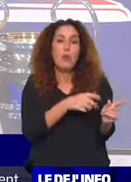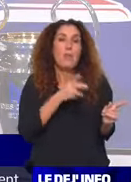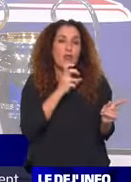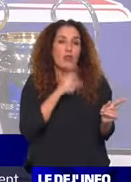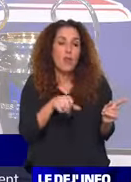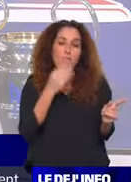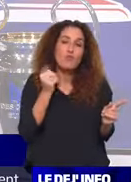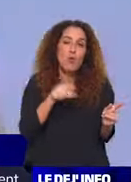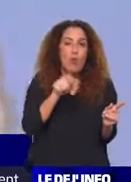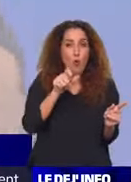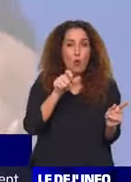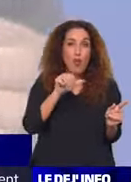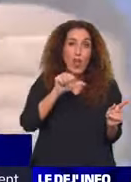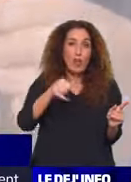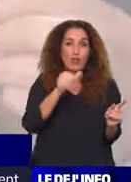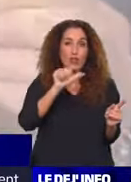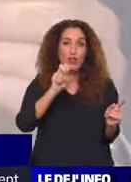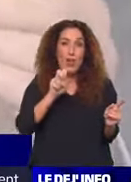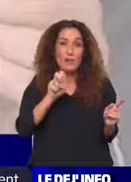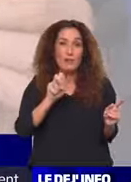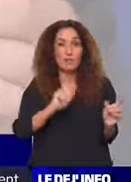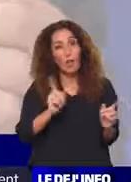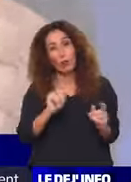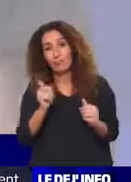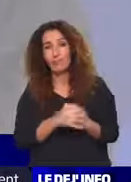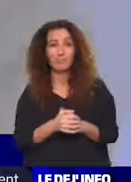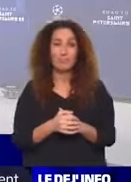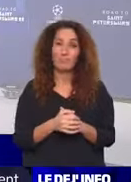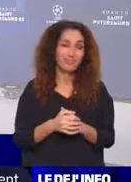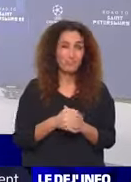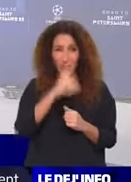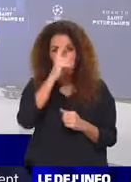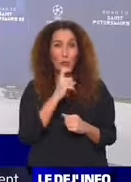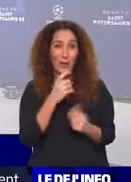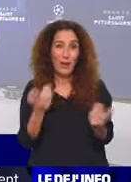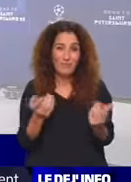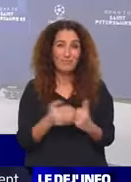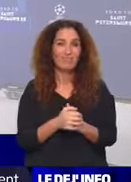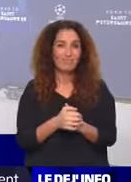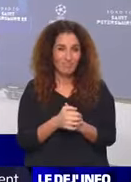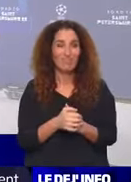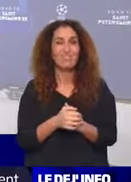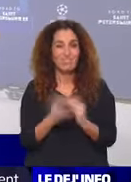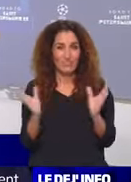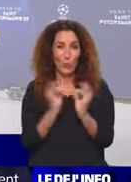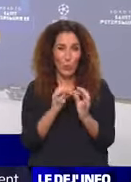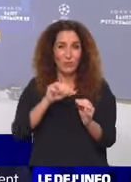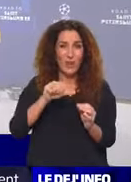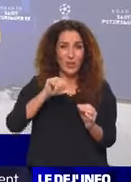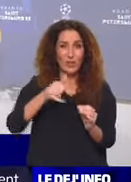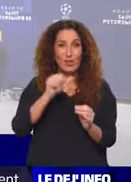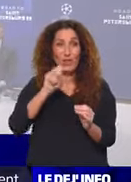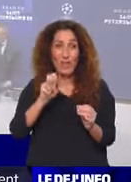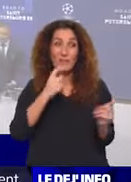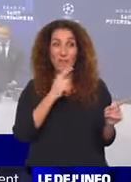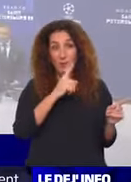dans le sens où ce serait celui qui... Bah, ça sera pas pour le Paris Saint-Germain. Ça sera donc le Sporting. Donc, ce qui veut dire que le Paris Saint